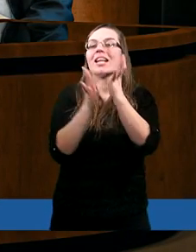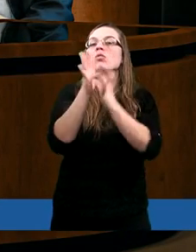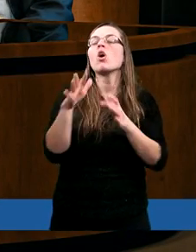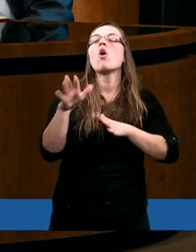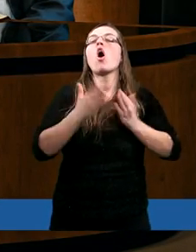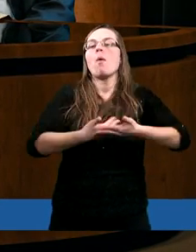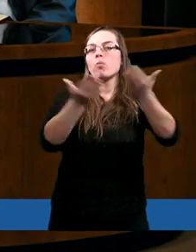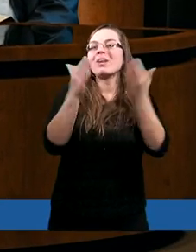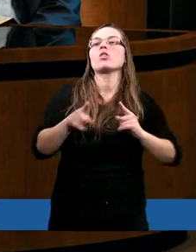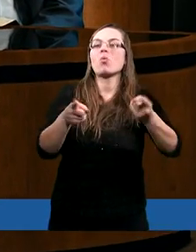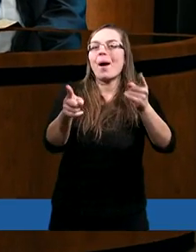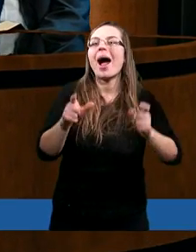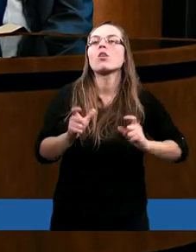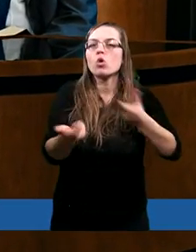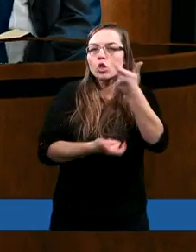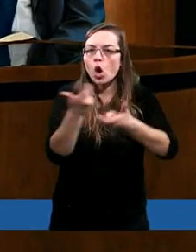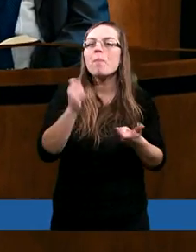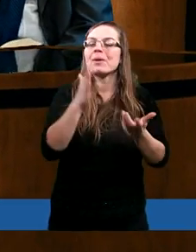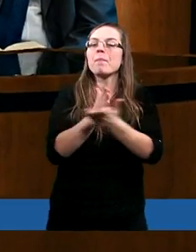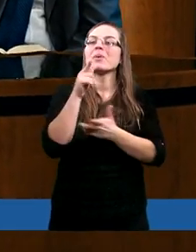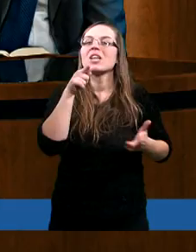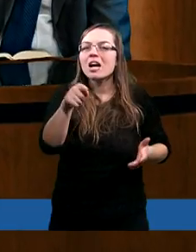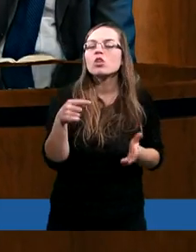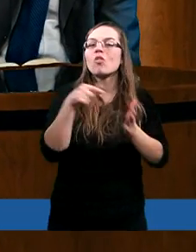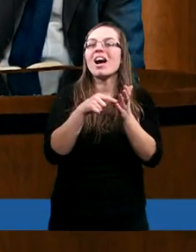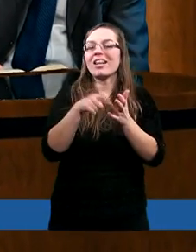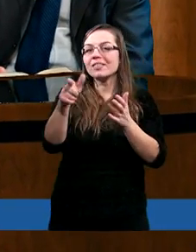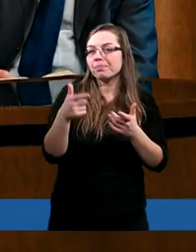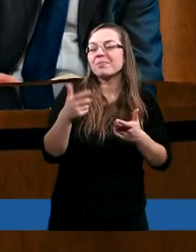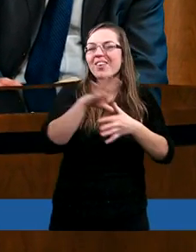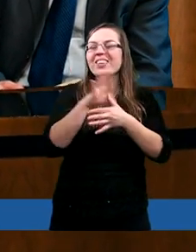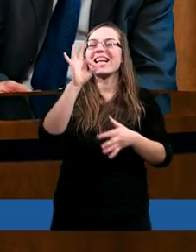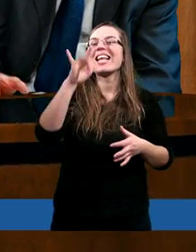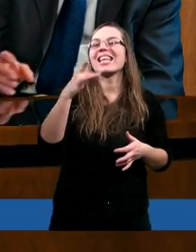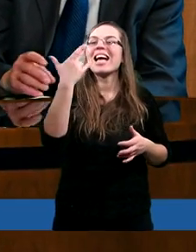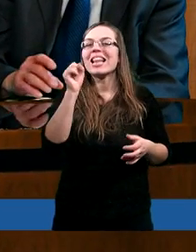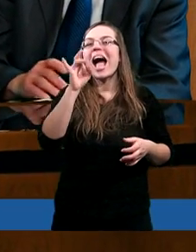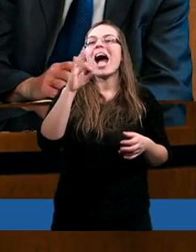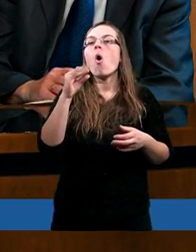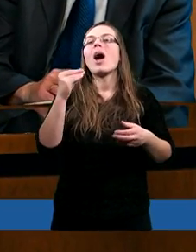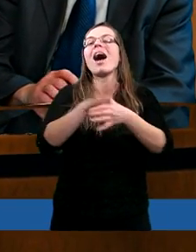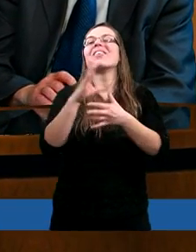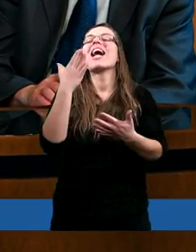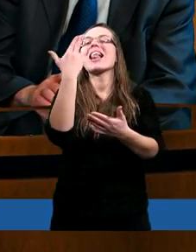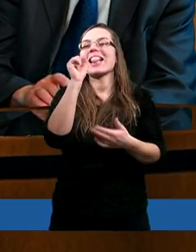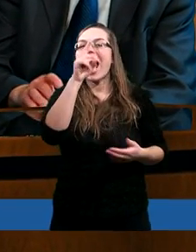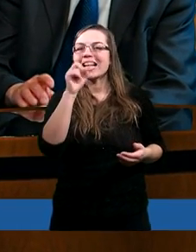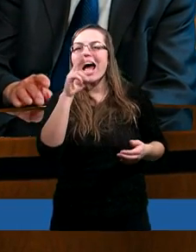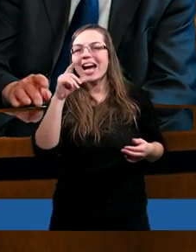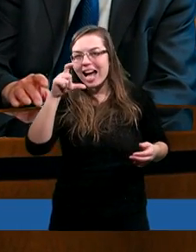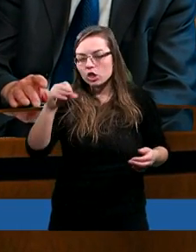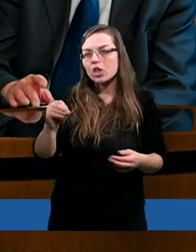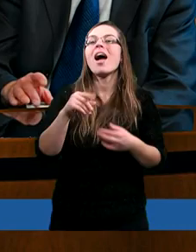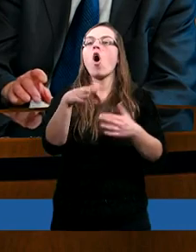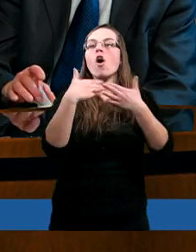publiczną działalność i wszedł do rodzimej synagogi w Nazarecie. Otworzył